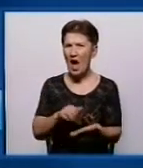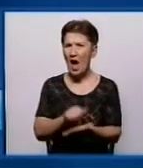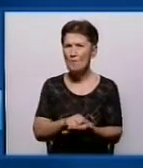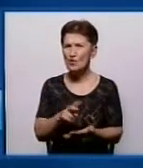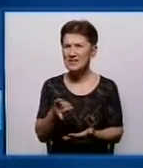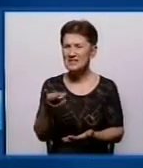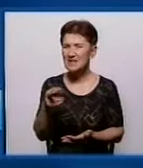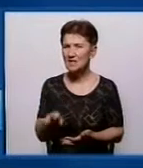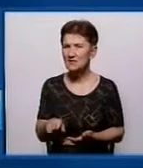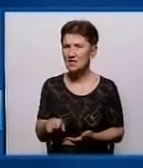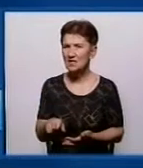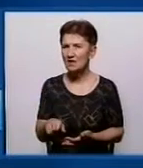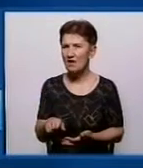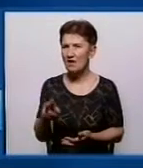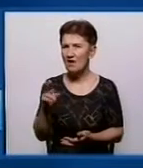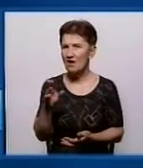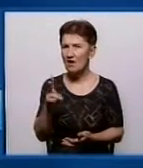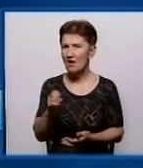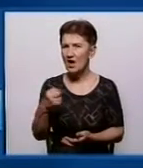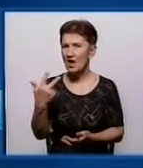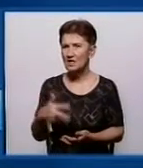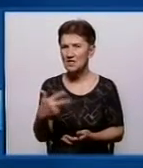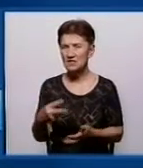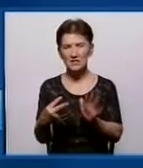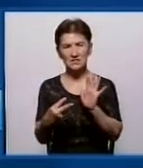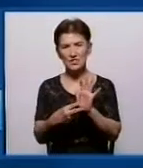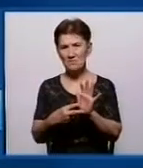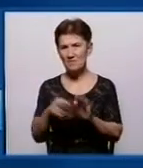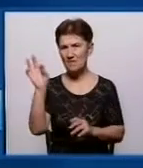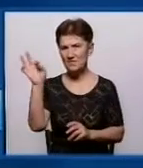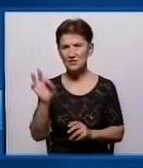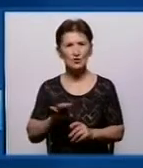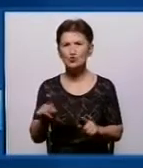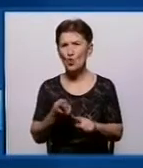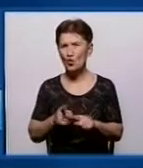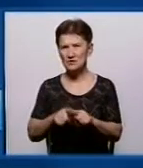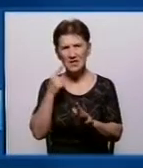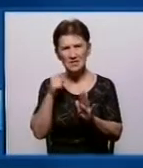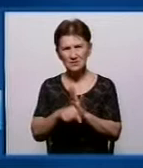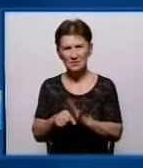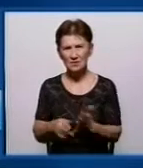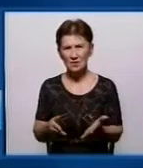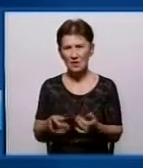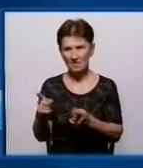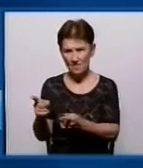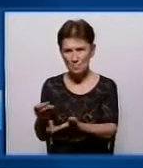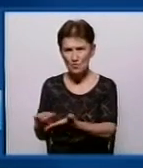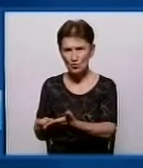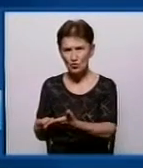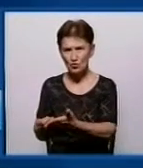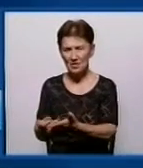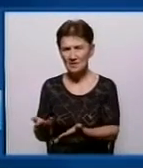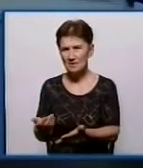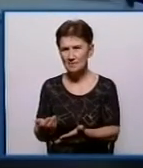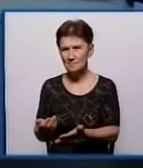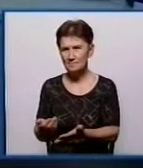централізованому водопостачанні на 37%. Що це означає, іншими словами? Вам дорожче обходиться той Ні,